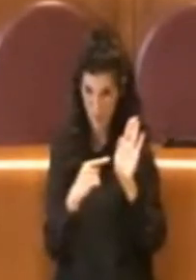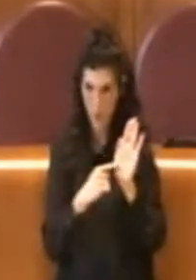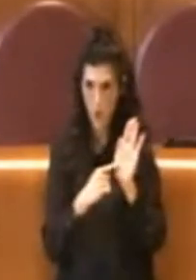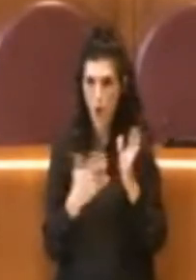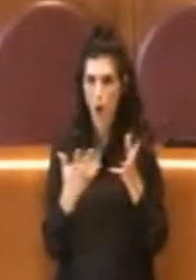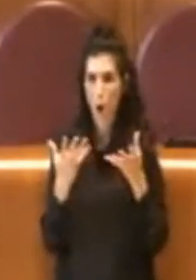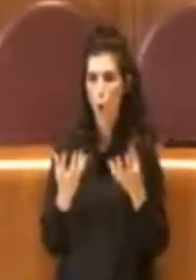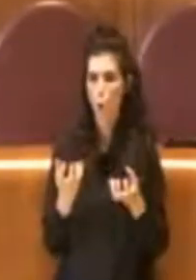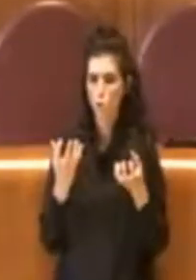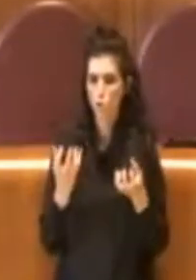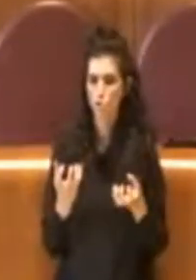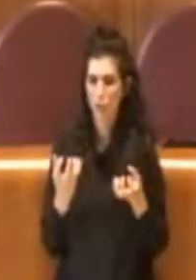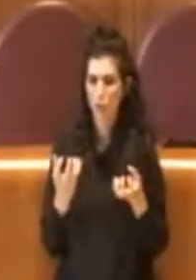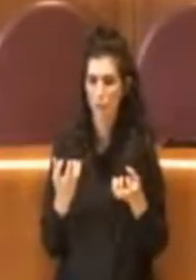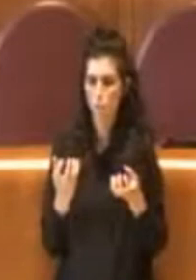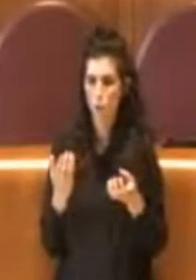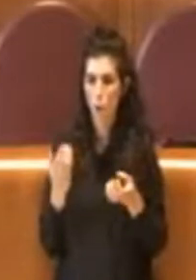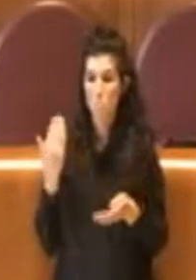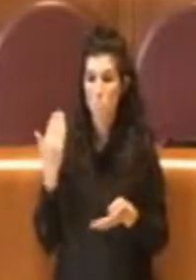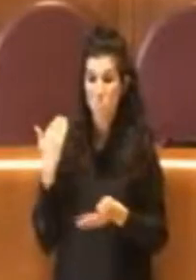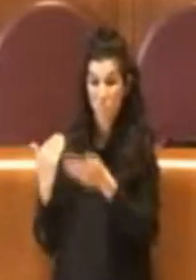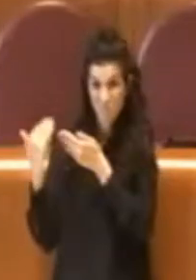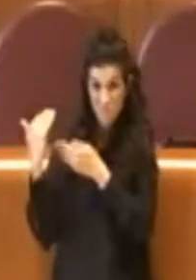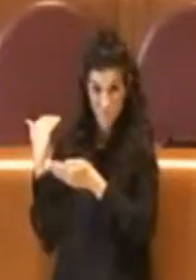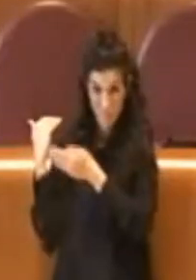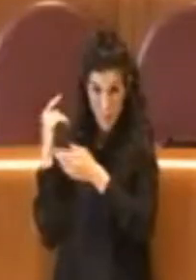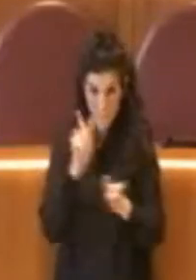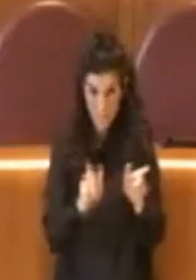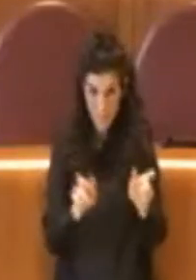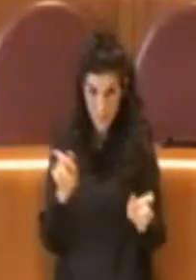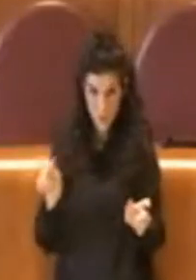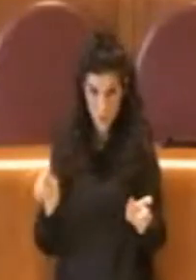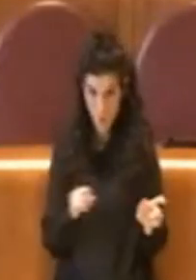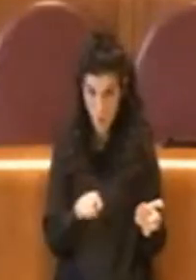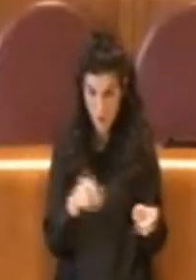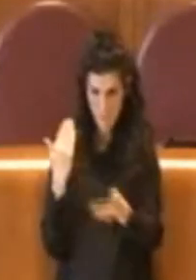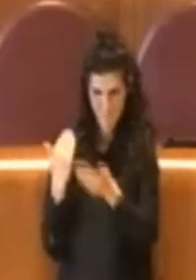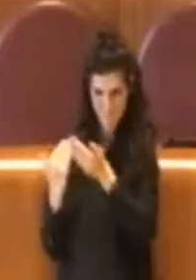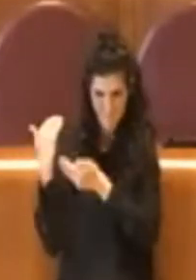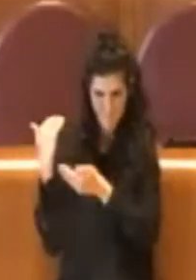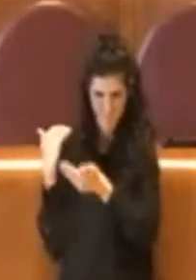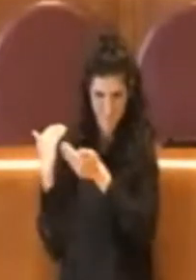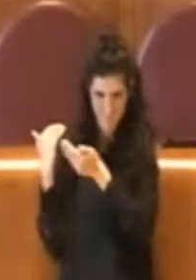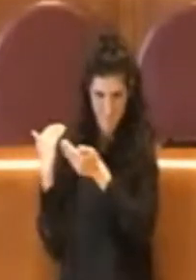fosse